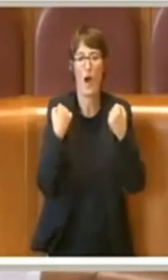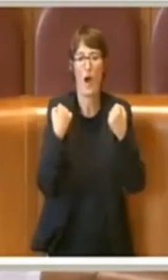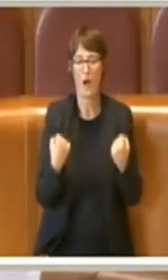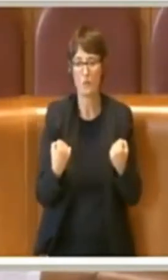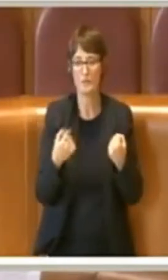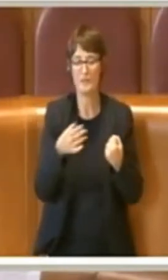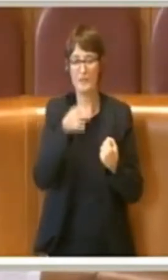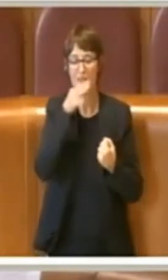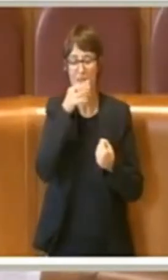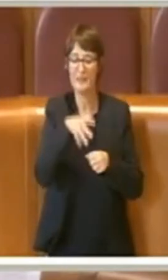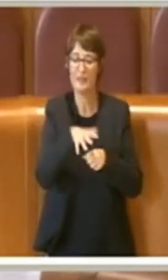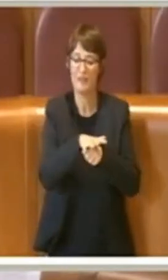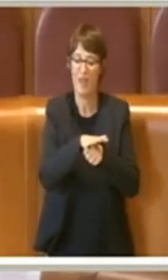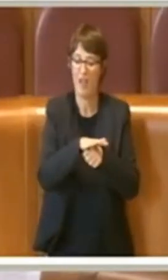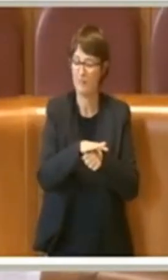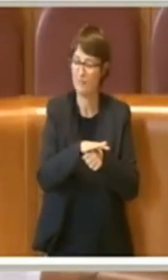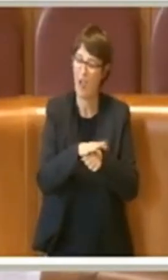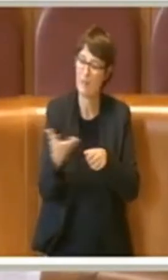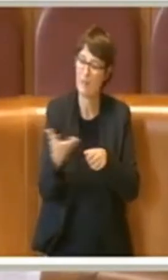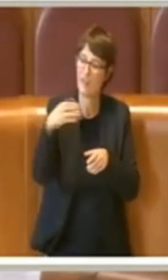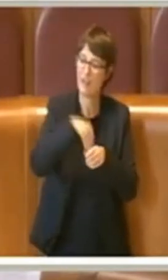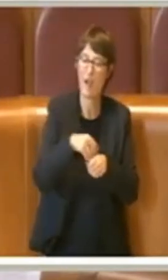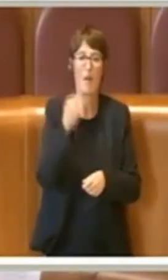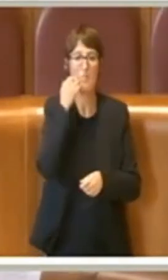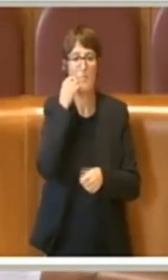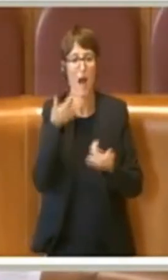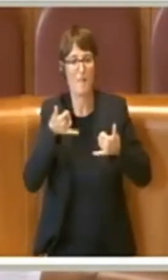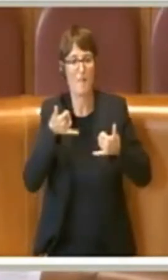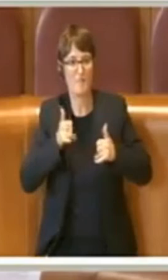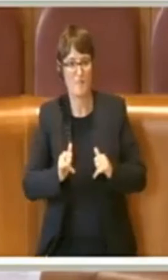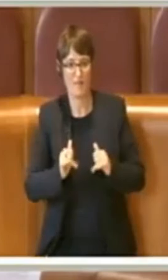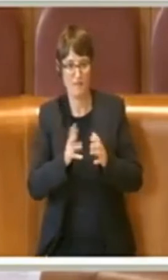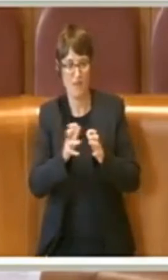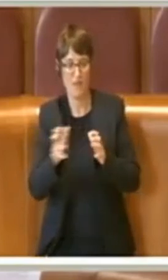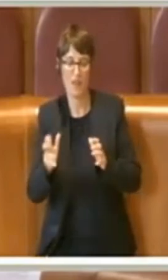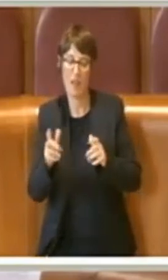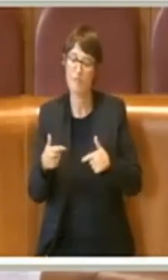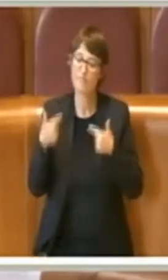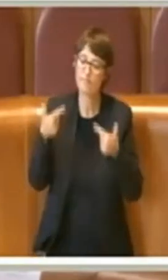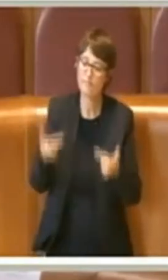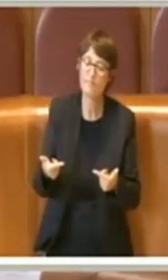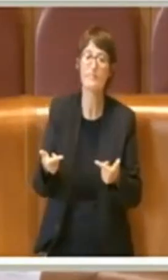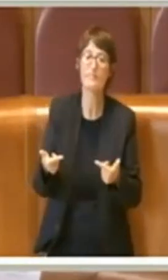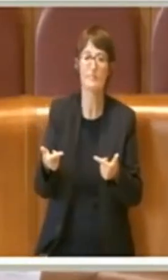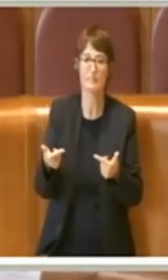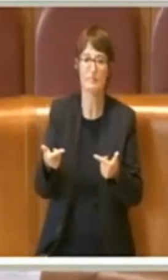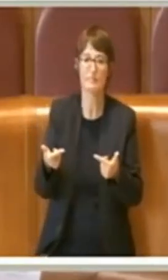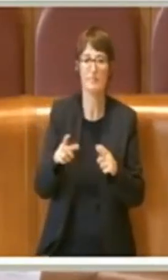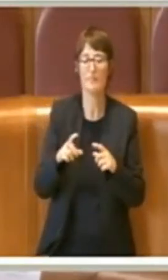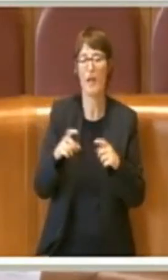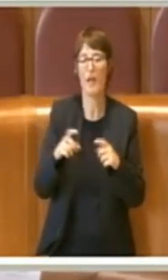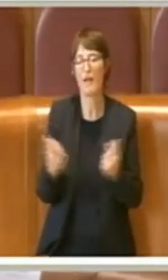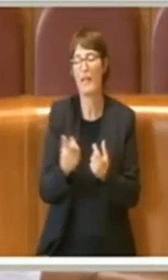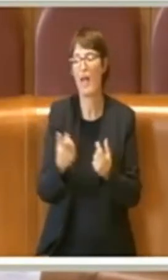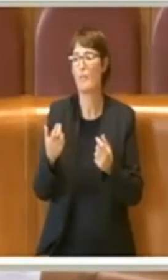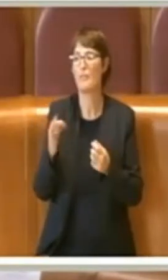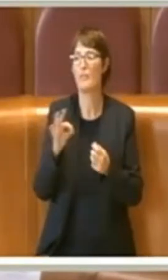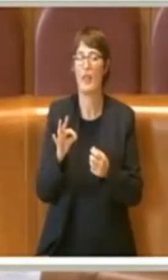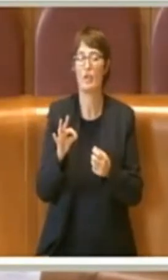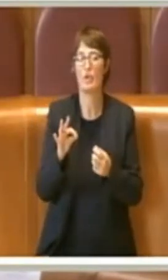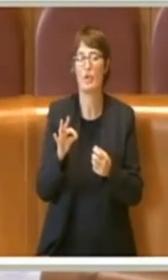mamme con più bambini, delle abitazioni in coabitazione per un